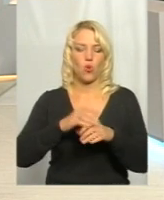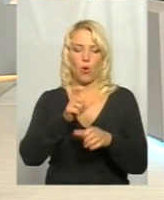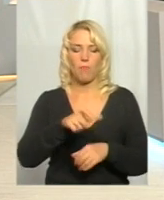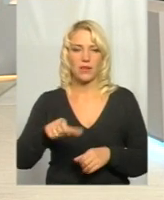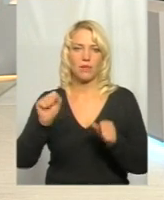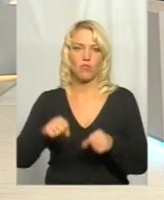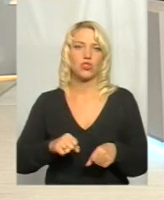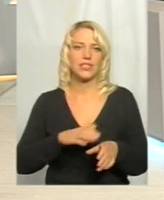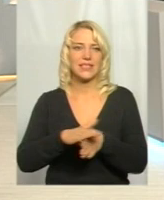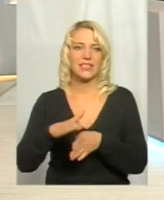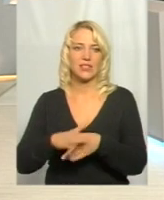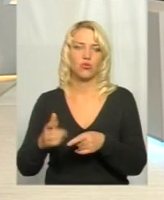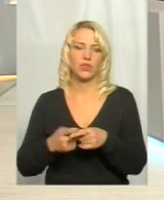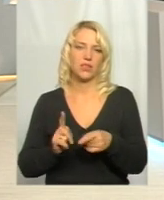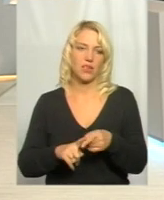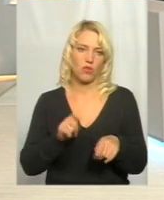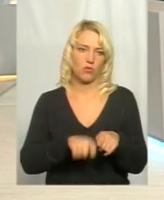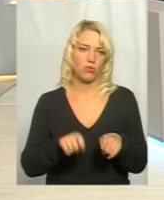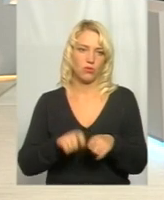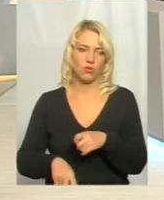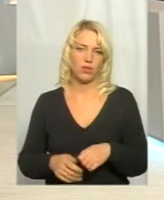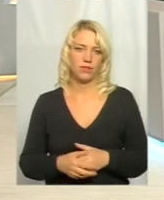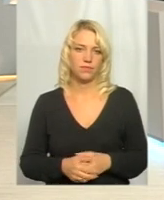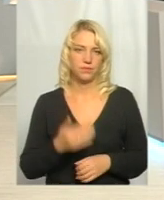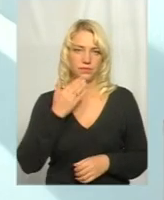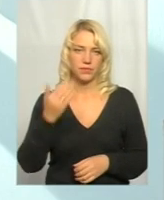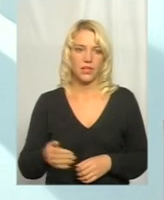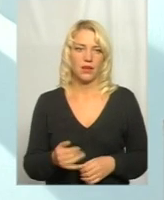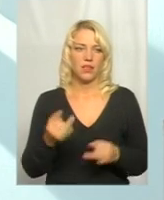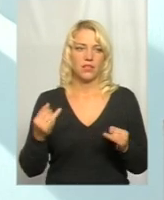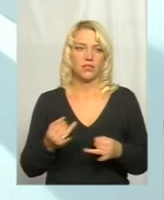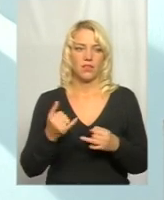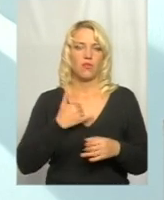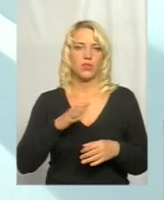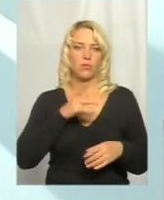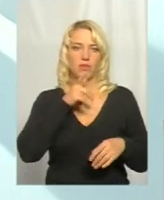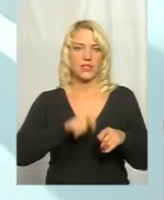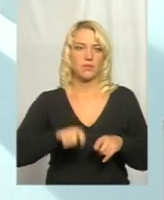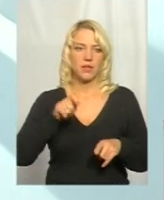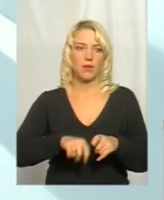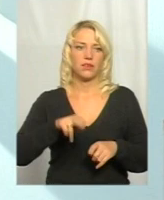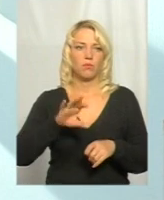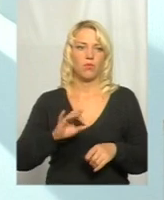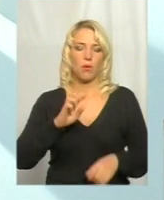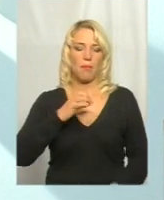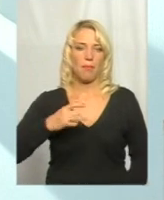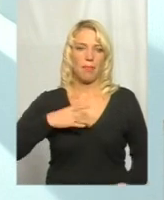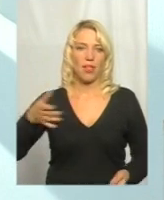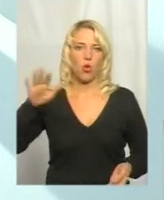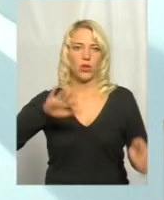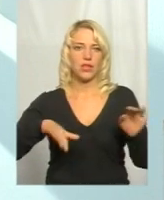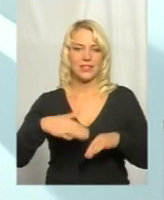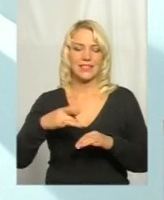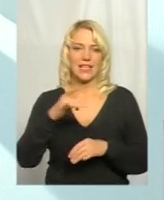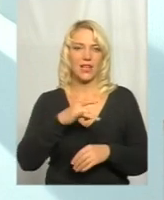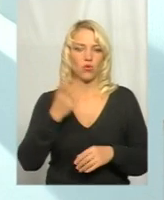здійснювати цей контроль? Дуже цікавий у нас був експеримент по Білогірському району в цьому